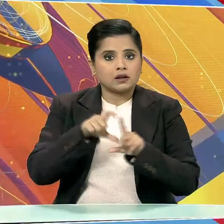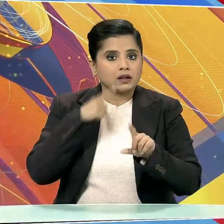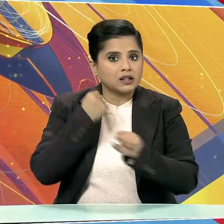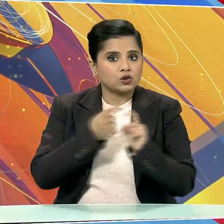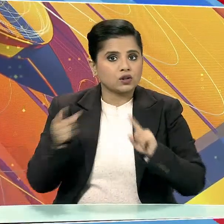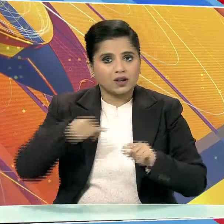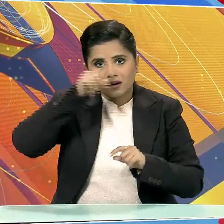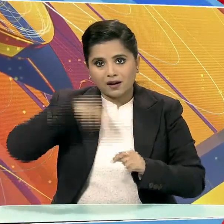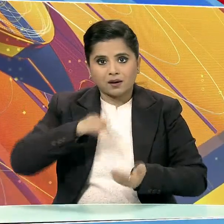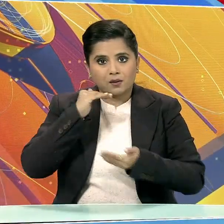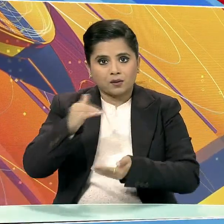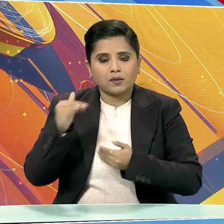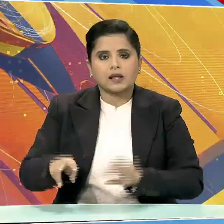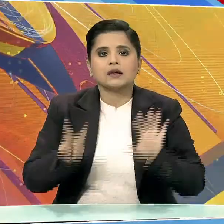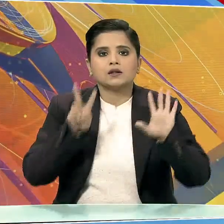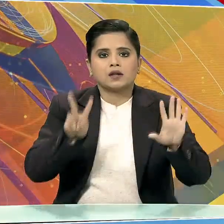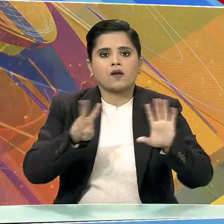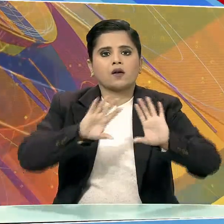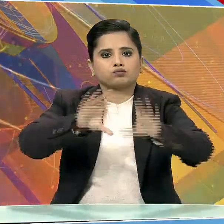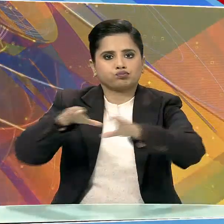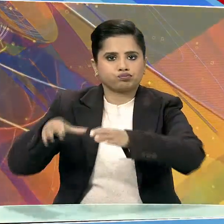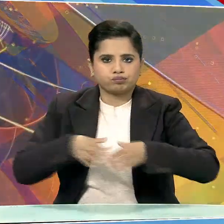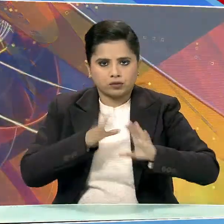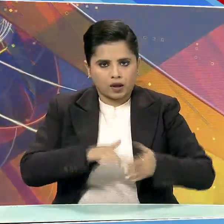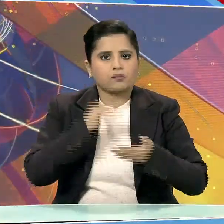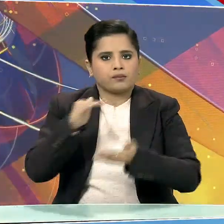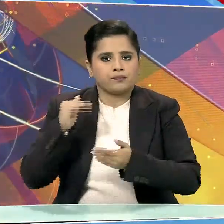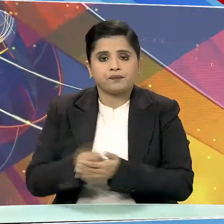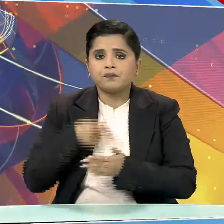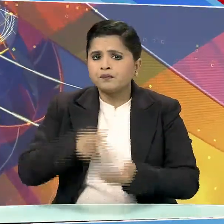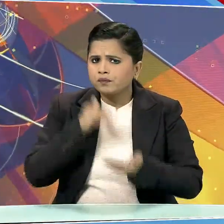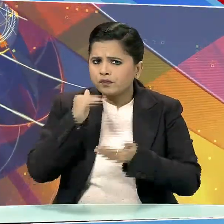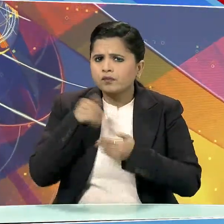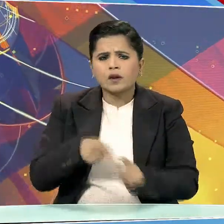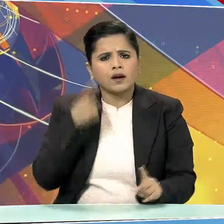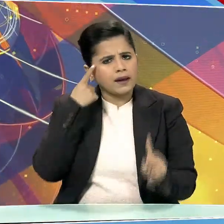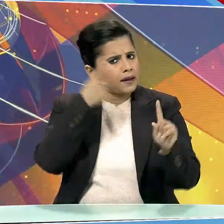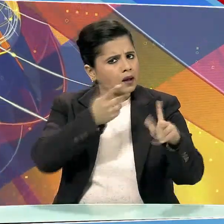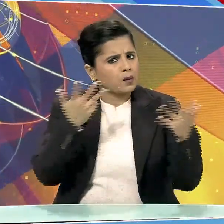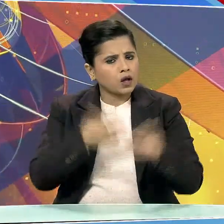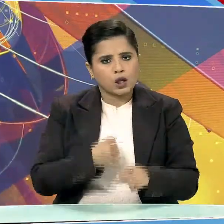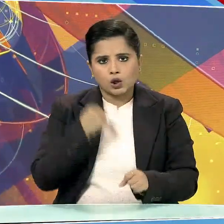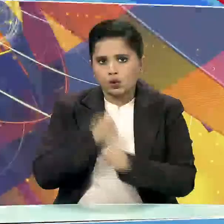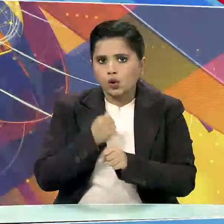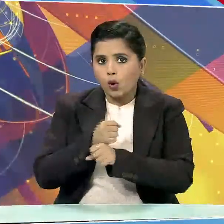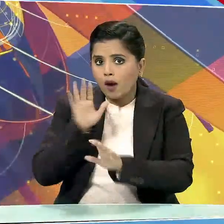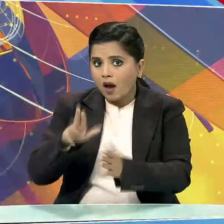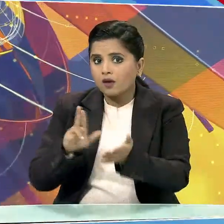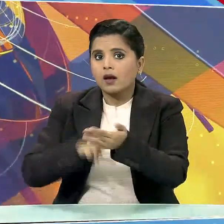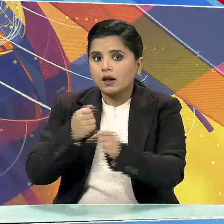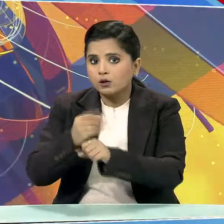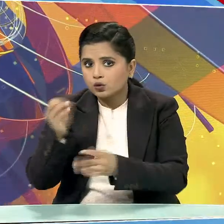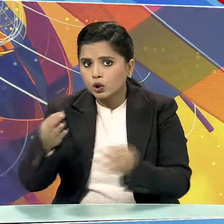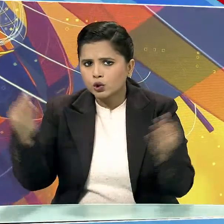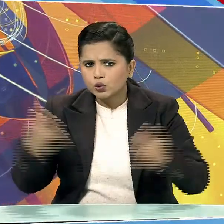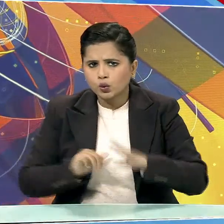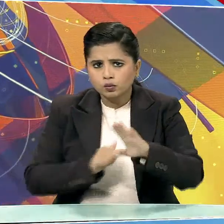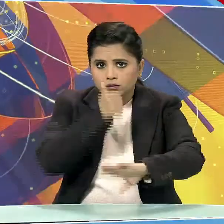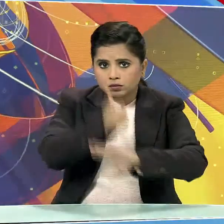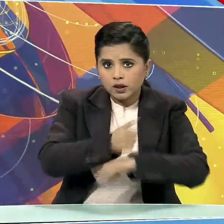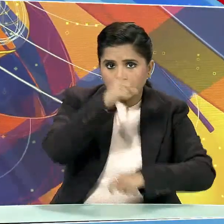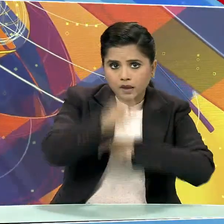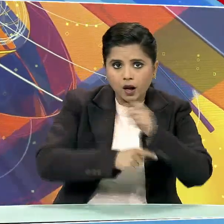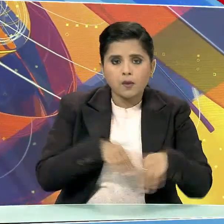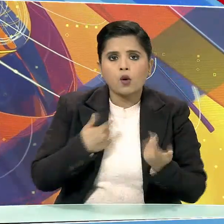पुरुसकार साथ शिर्णियों में पुदान किये जाते हैं इन पुरुसकारों का उदेश सरकारी संस्थाओं के साथ स्टार्ट अप्स